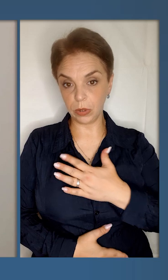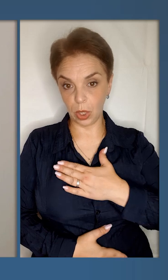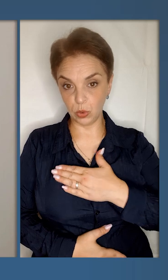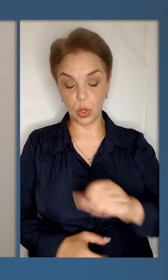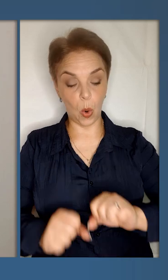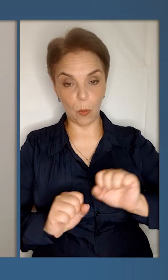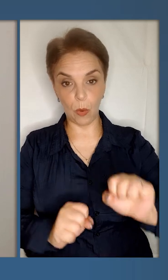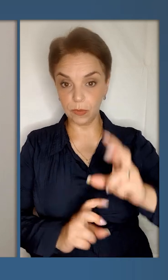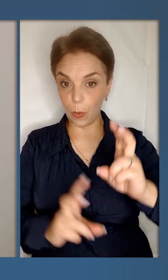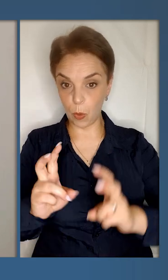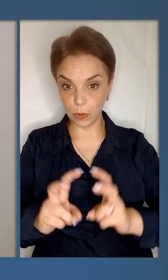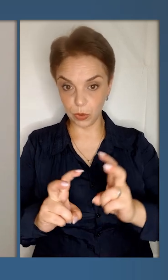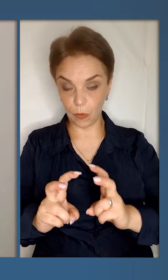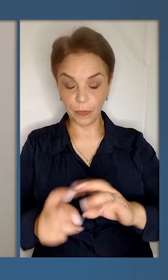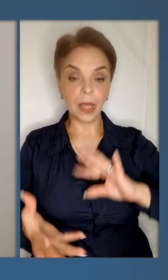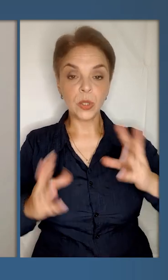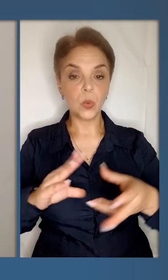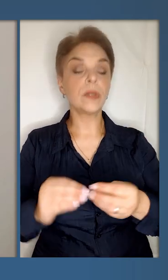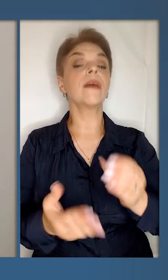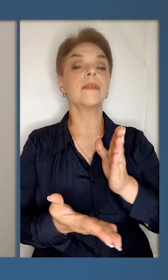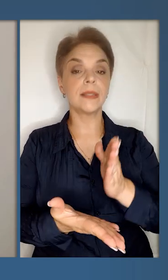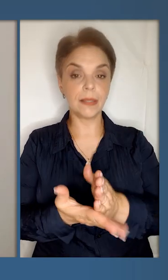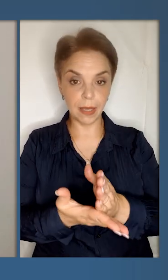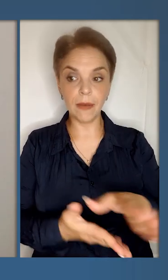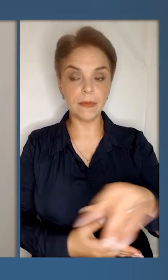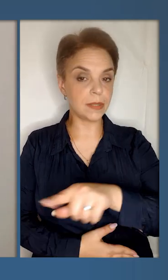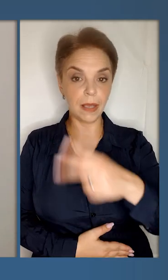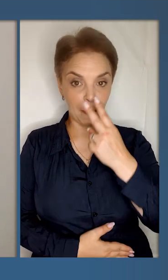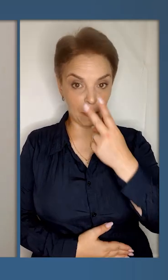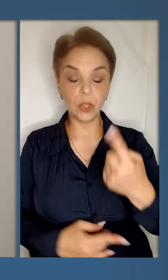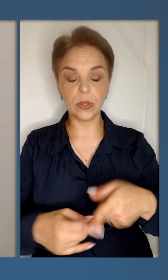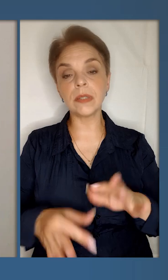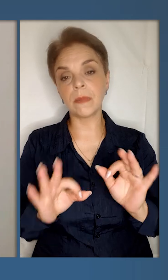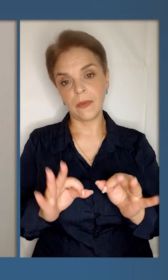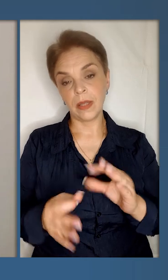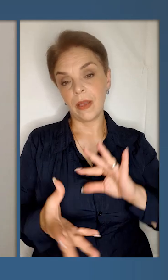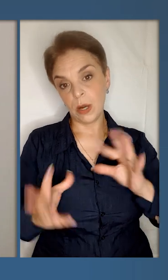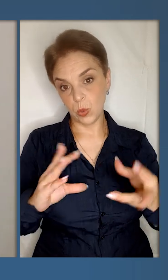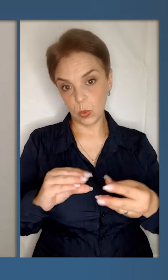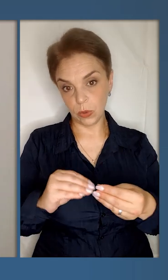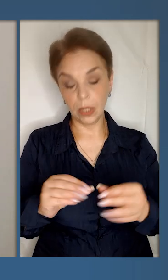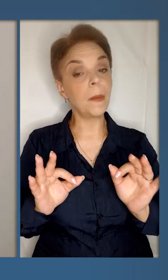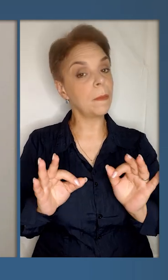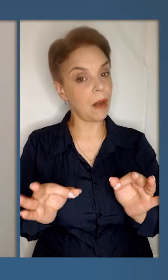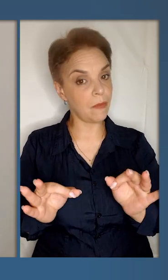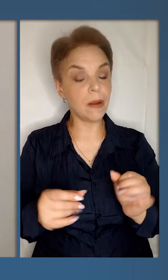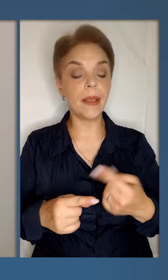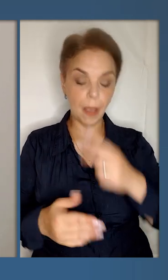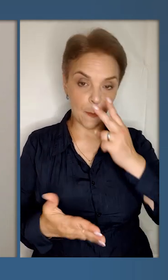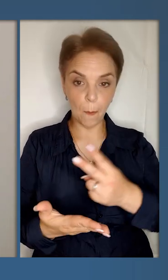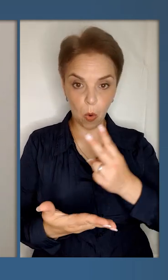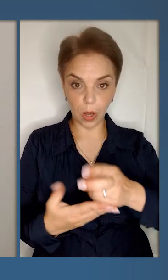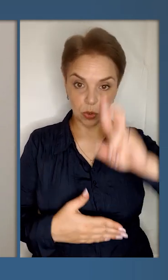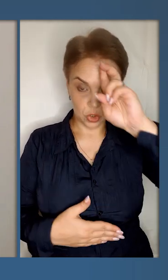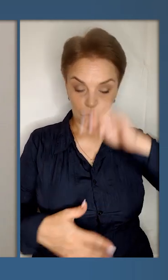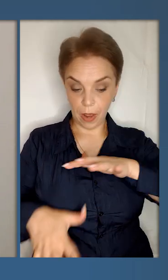було у нашої оборонної промисловості. Результати є, всі їх бачать, і це справедливі результати, правдані,